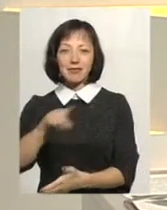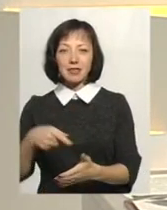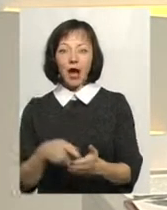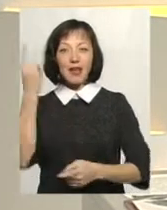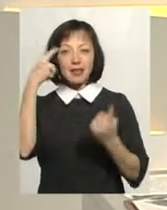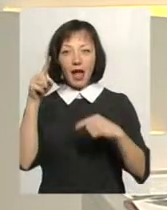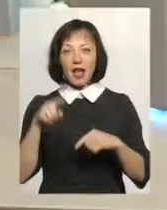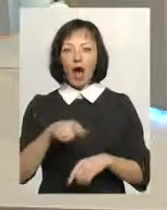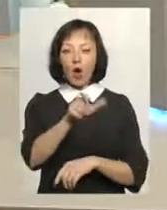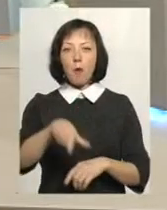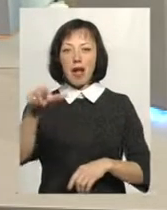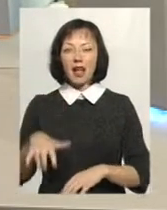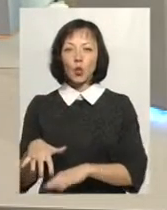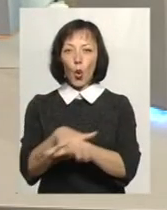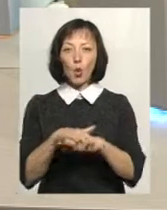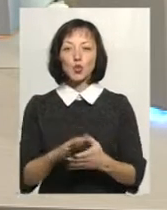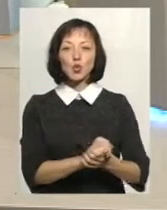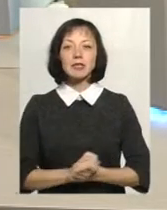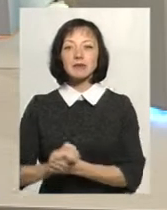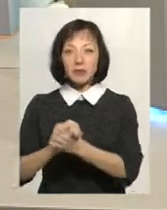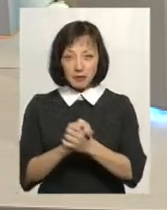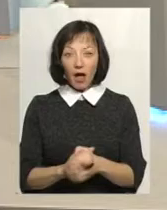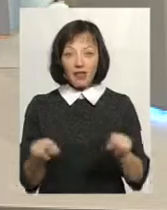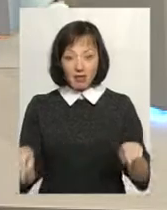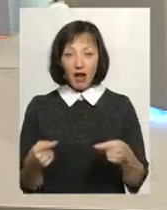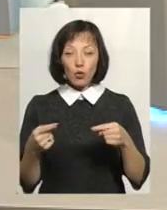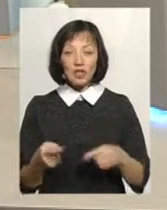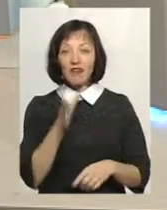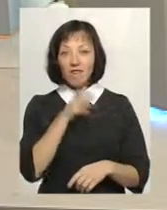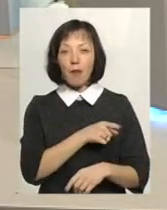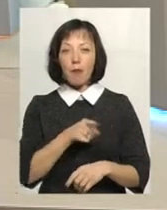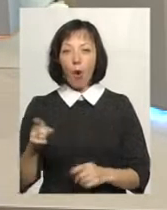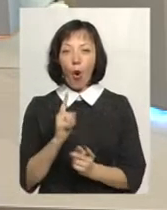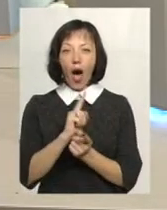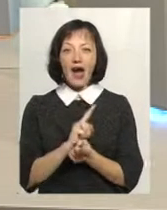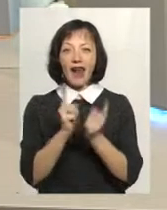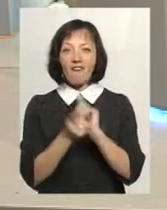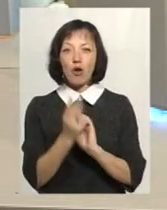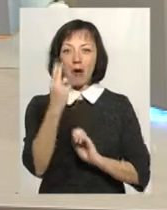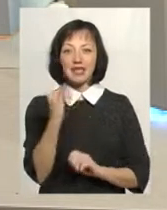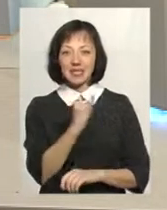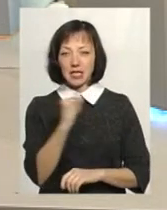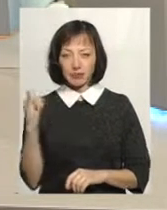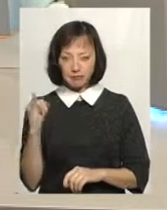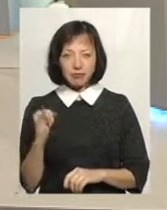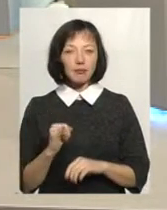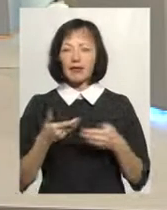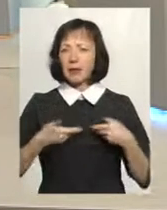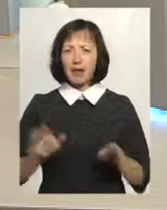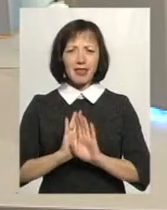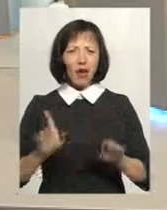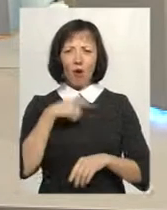ідея громадянського суспільства, вона теж народжена саме в епоху реформації. Ми не говоримо, що лише завдяки